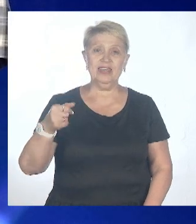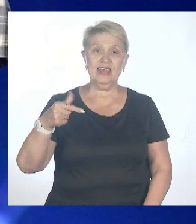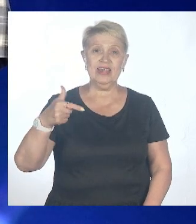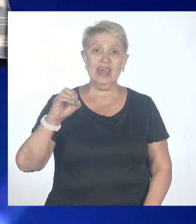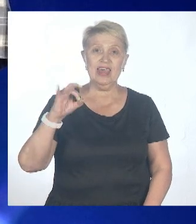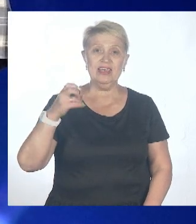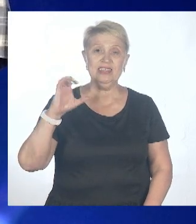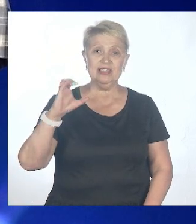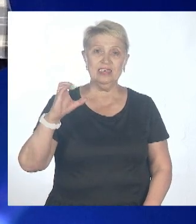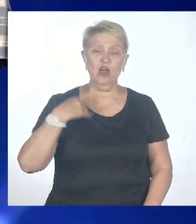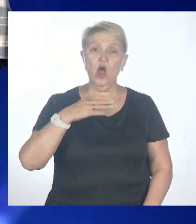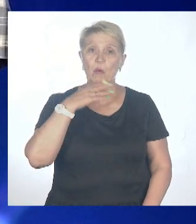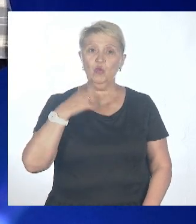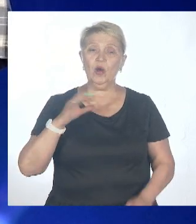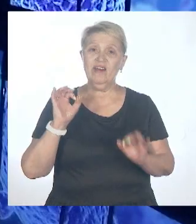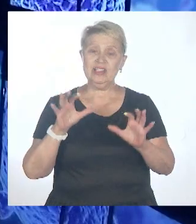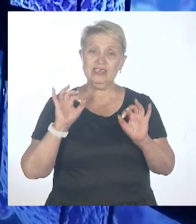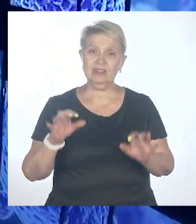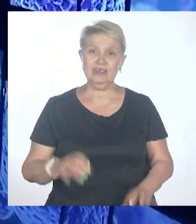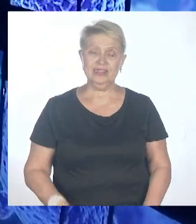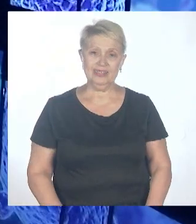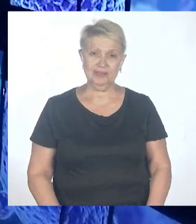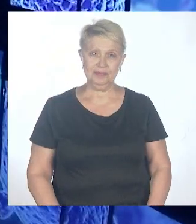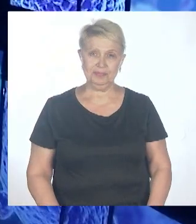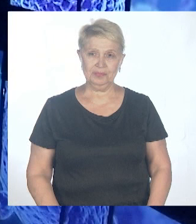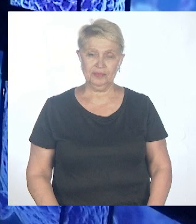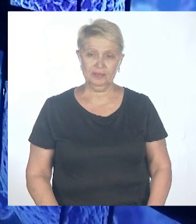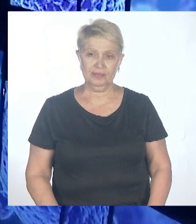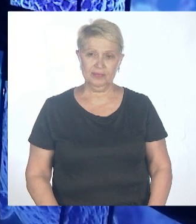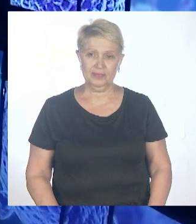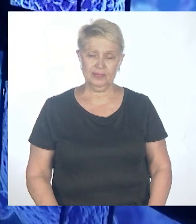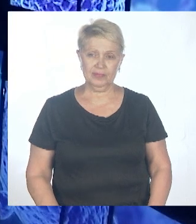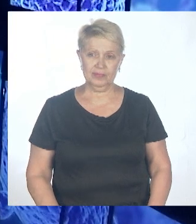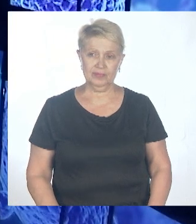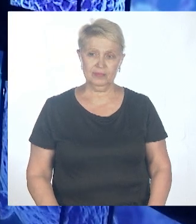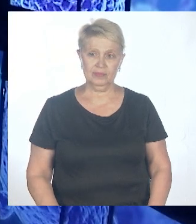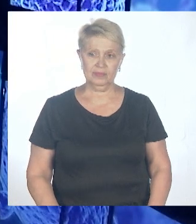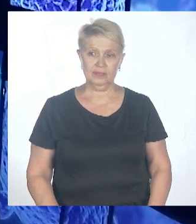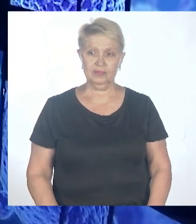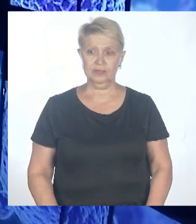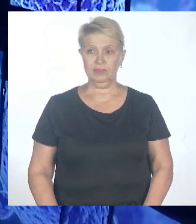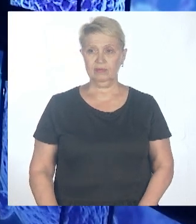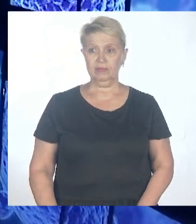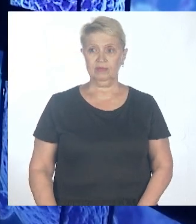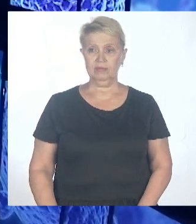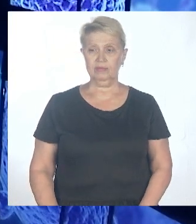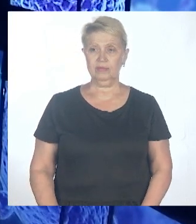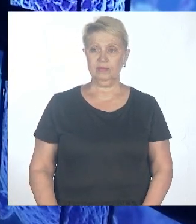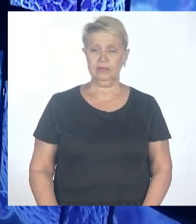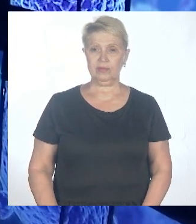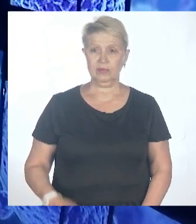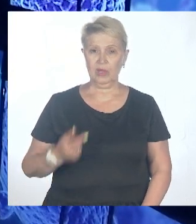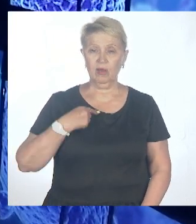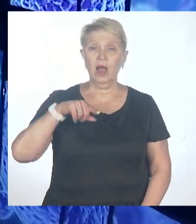Много высказываний. Хочется вообще, принципе, да, чтобы вы прокомментировали, что вы думаете по этому поводу. Ну вот он как раз про это говорил, что и здесь я действительно